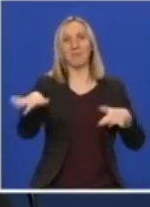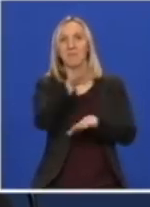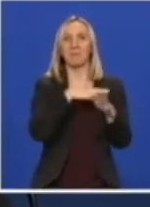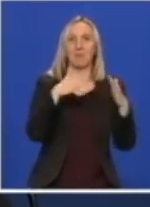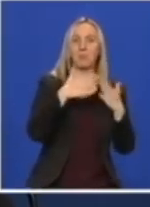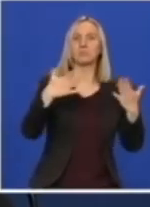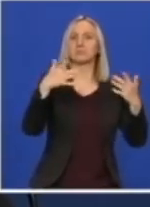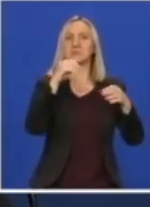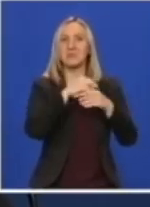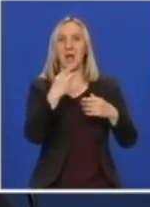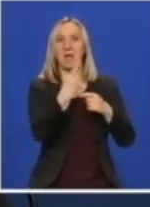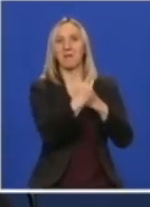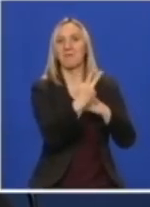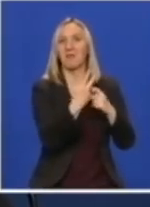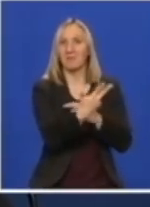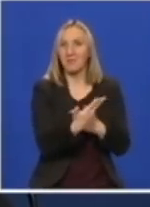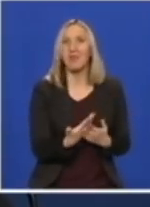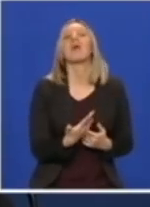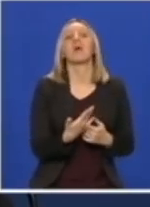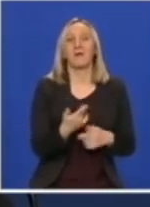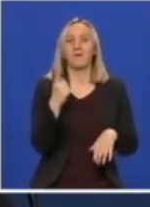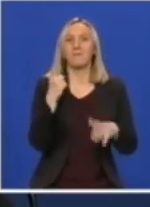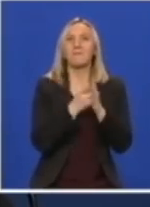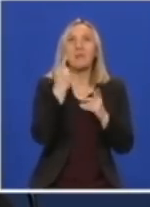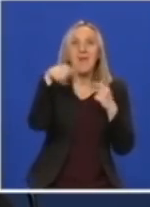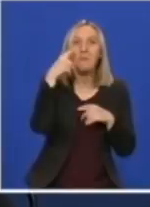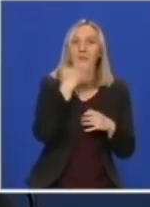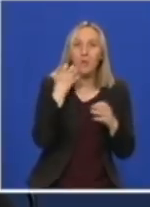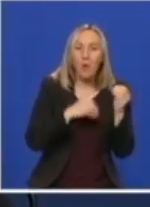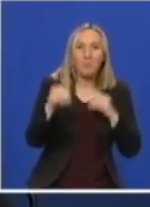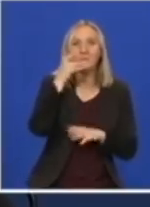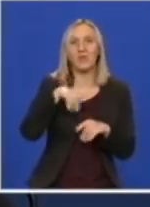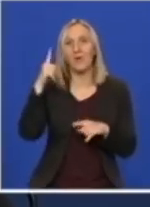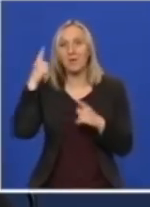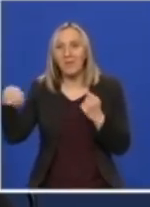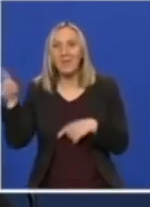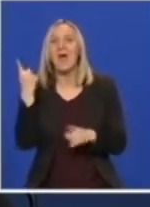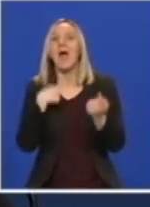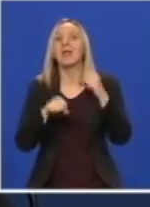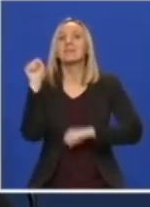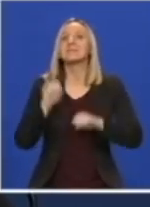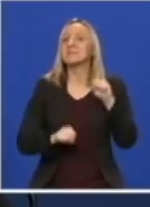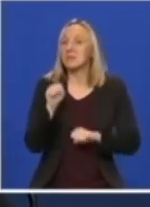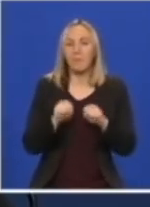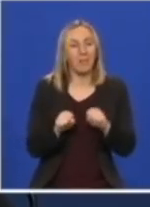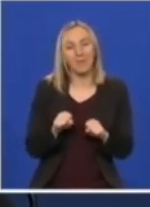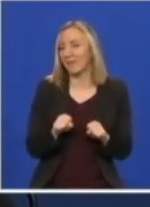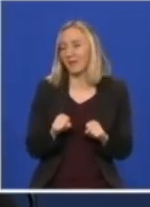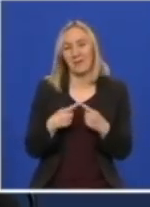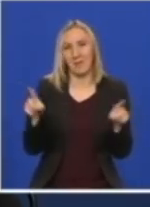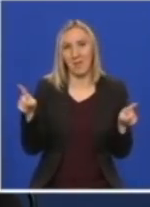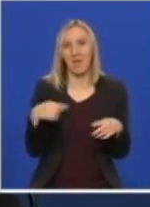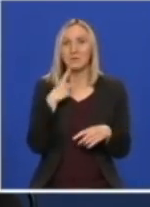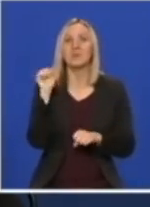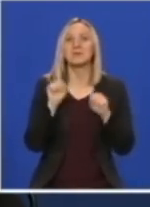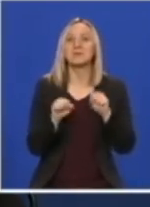disciplina nam nikako ne ide u prilog u odnosu na kineski narod. Kolega jučer koji je došao iz Kine je napomenuo da njegovo